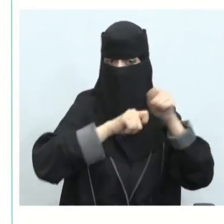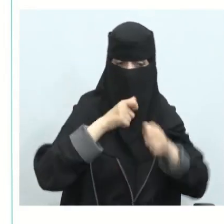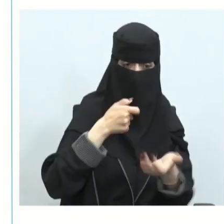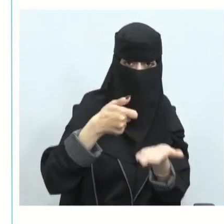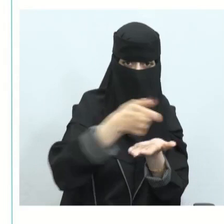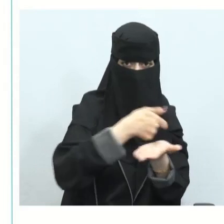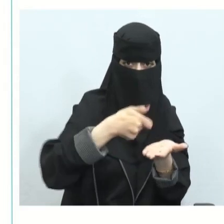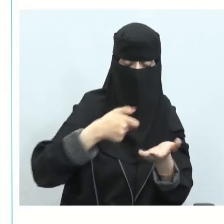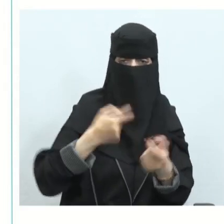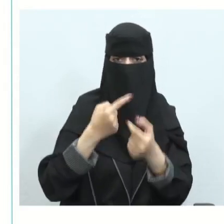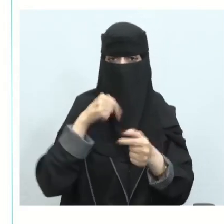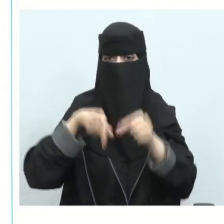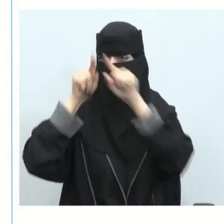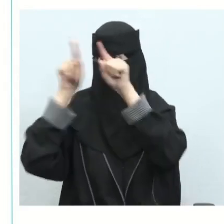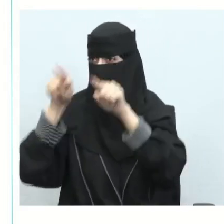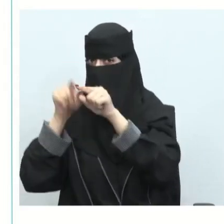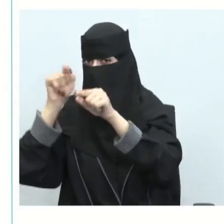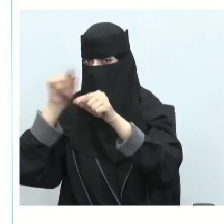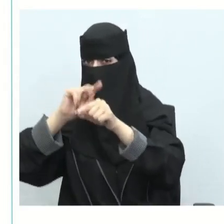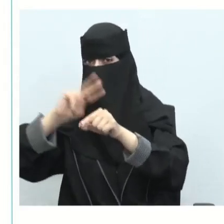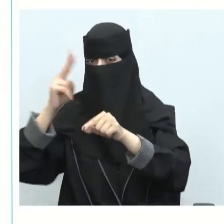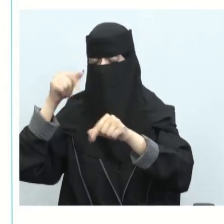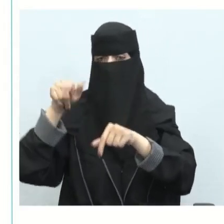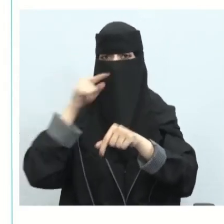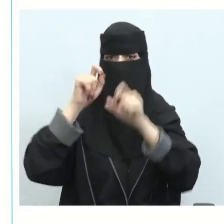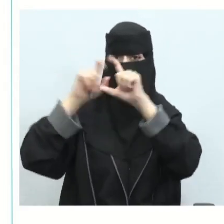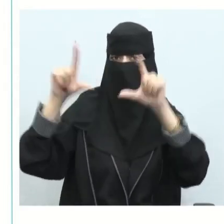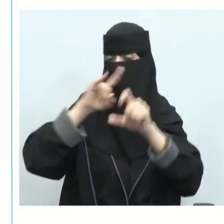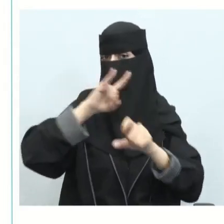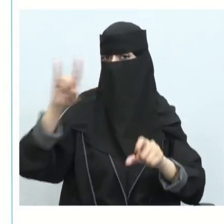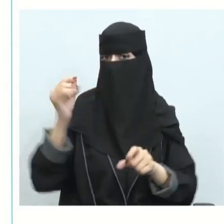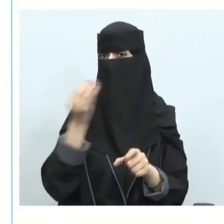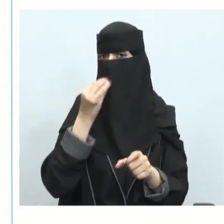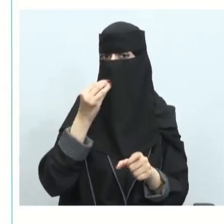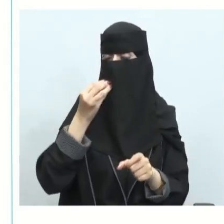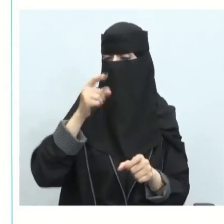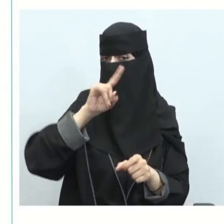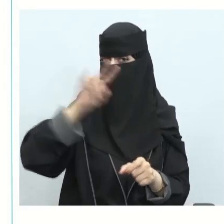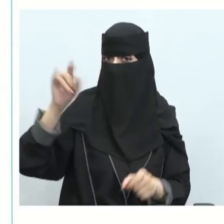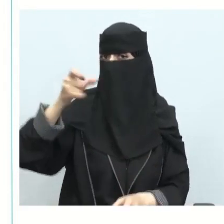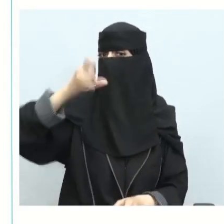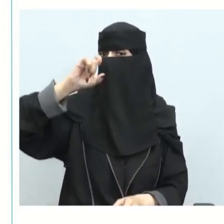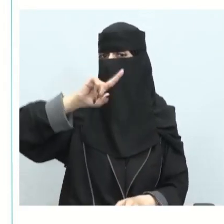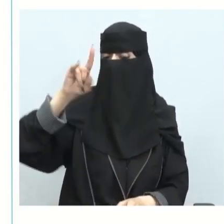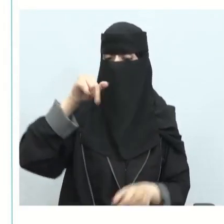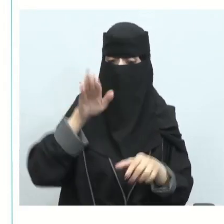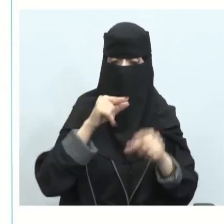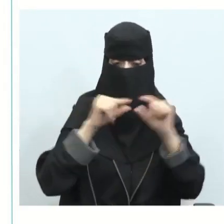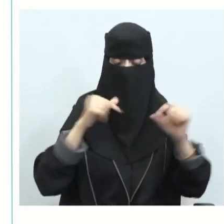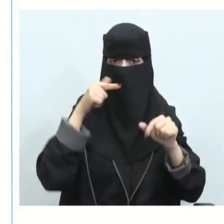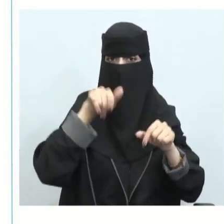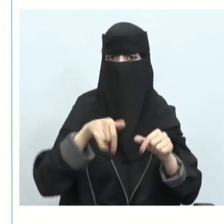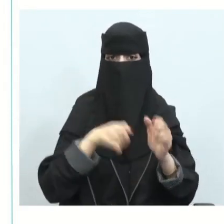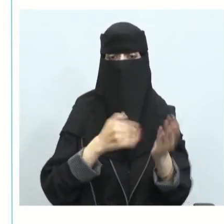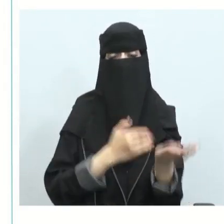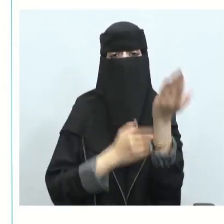وتكون معلمة على أنها غير صالحة للشرب إذن نلاحظ العبارات غير صالحة للشرب صالحة للشرب كل ذلك من